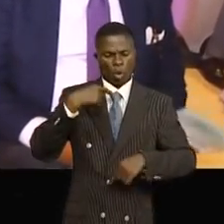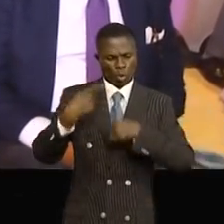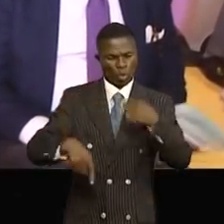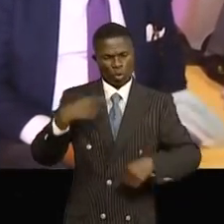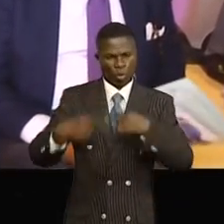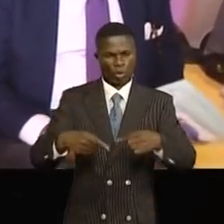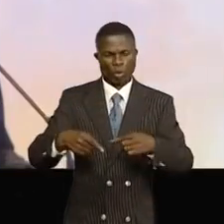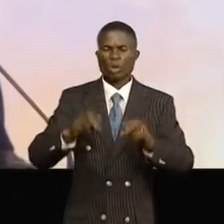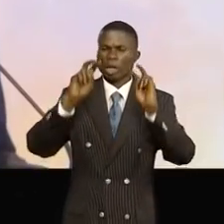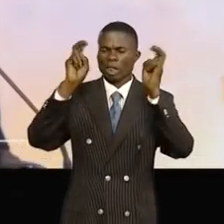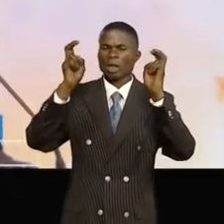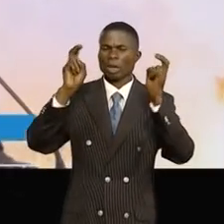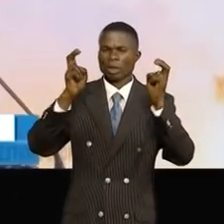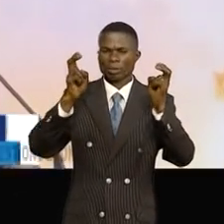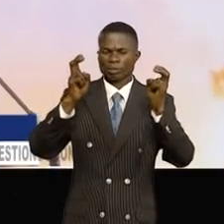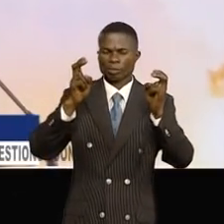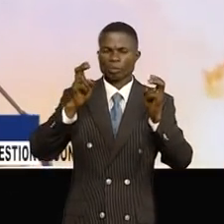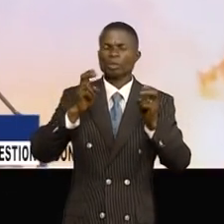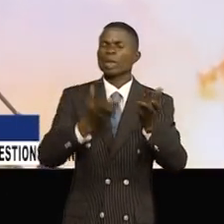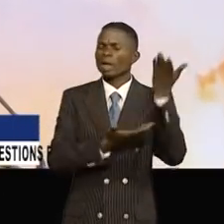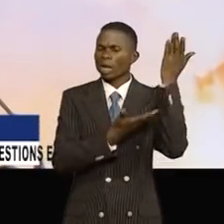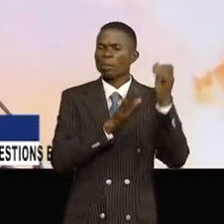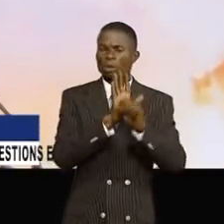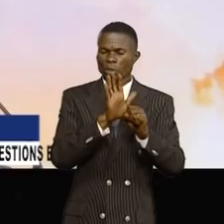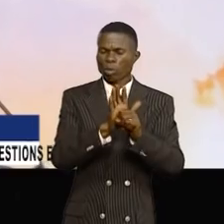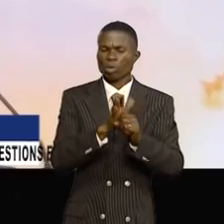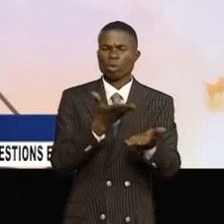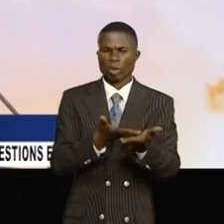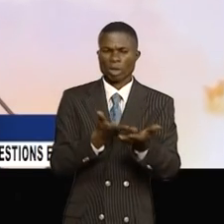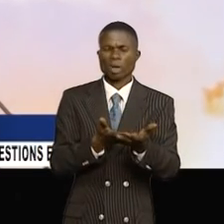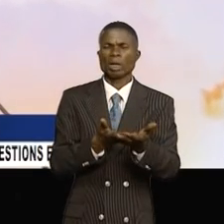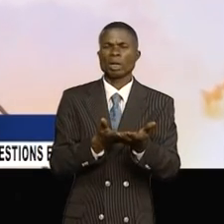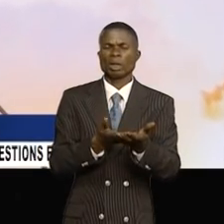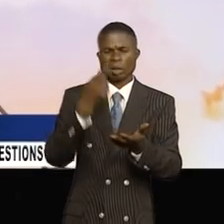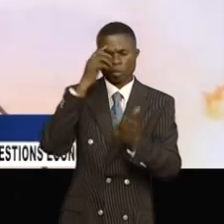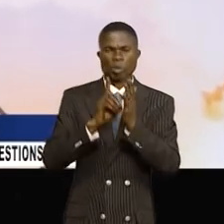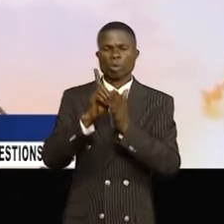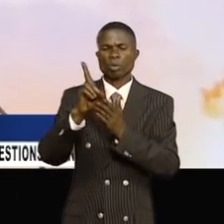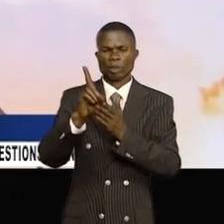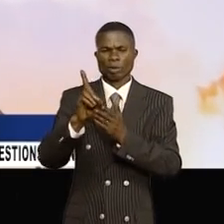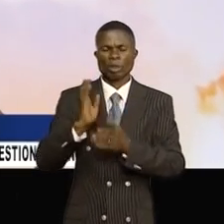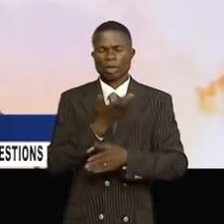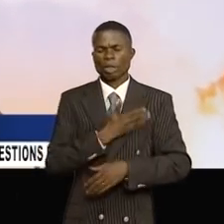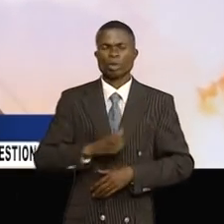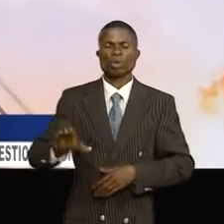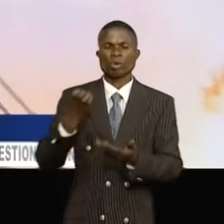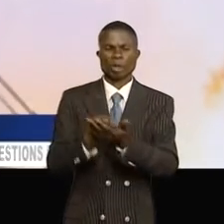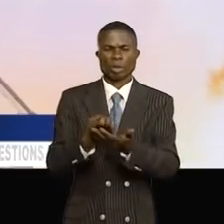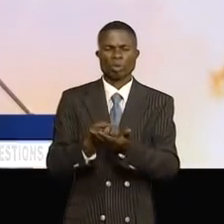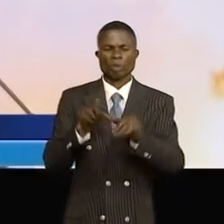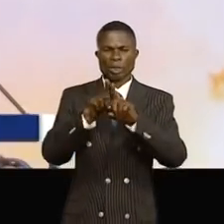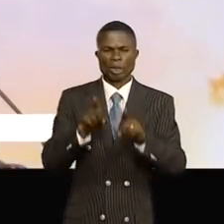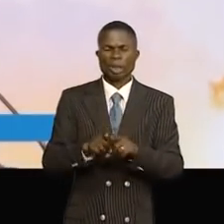d'un sujet qui révèle une importance et capitale pour le développement de notre économie,